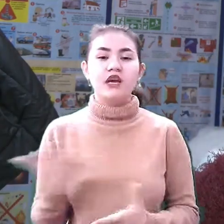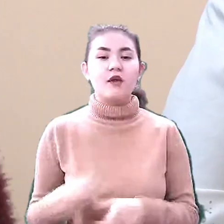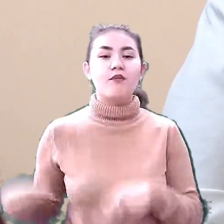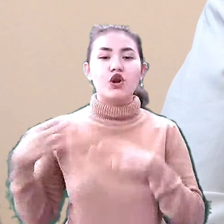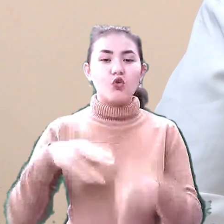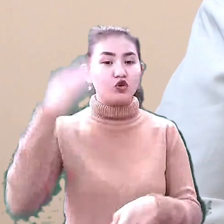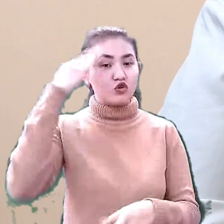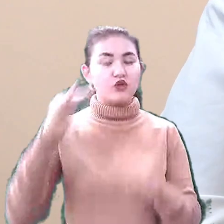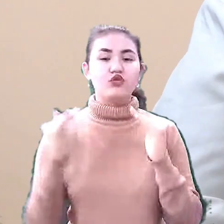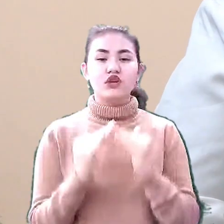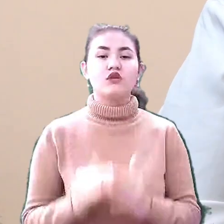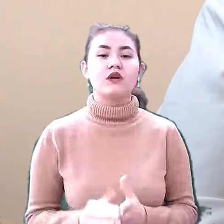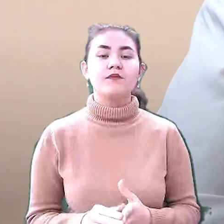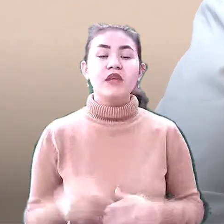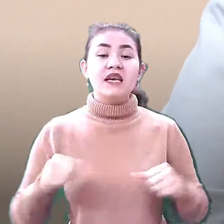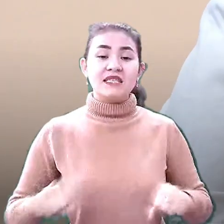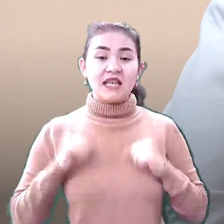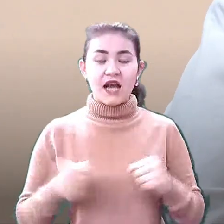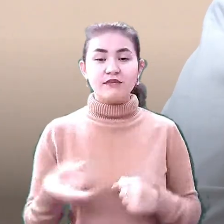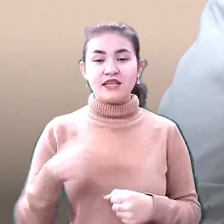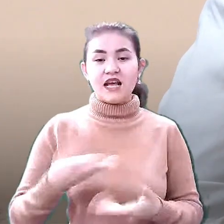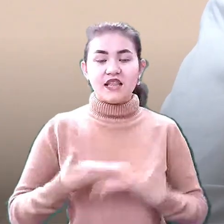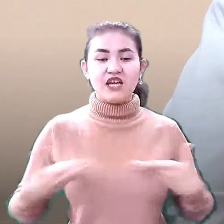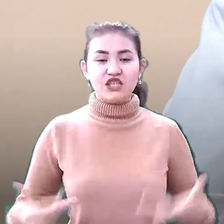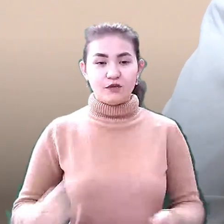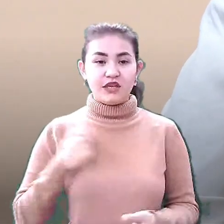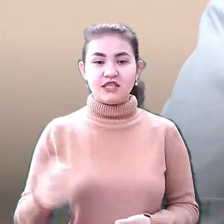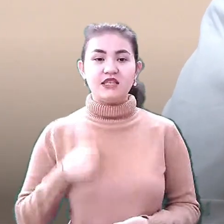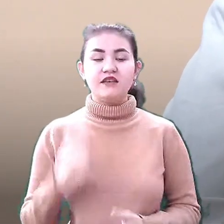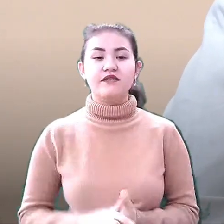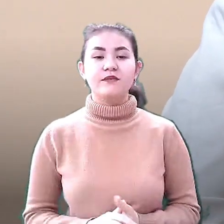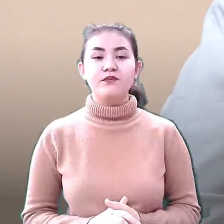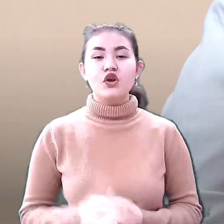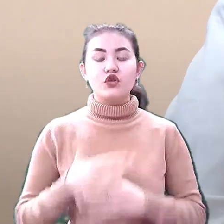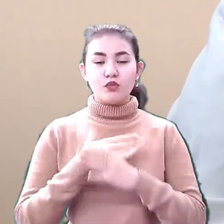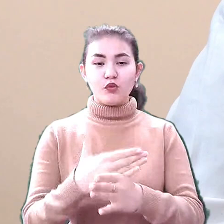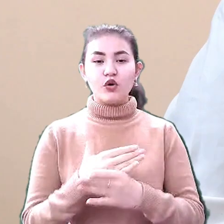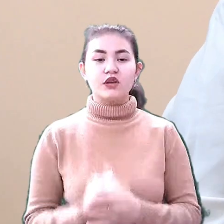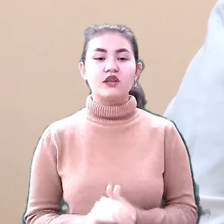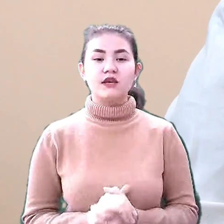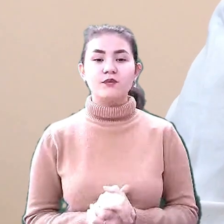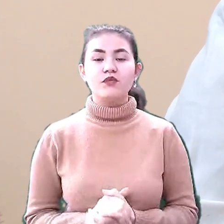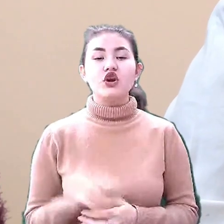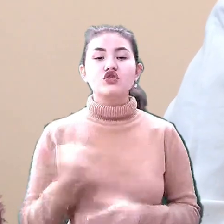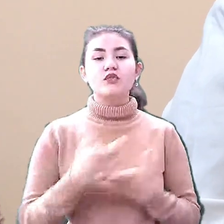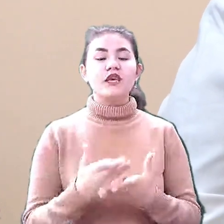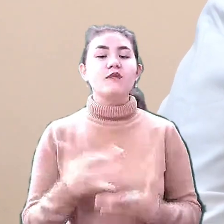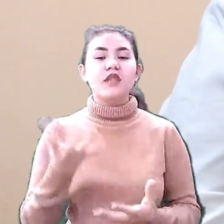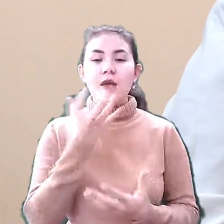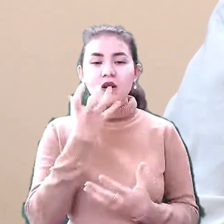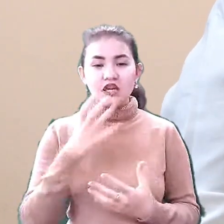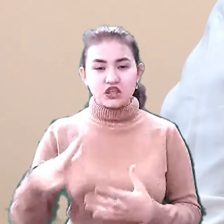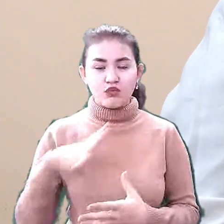чужий будинок. Стараємося для наших бійців допомогти, щоб їм тепліше було.